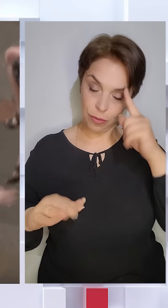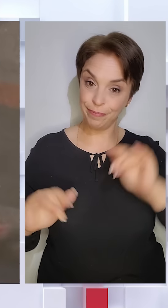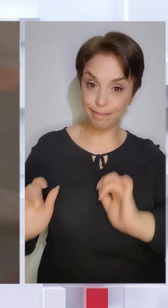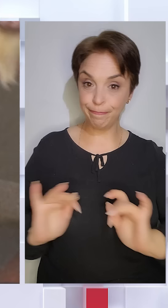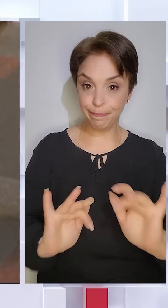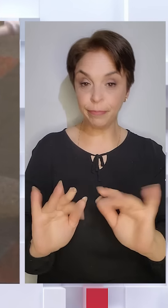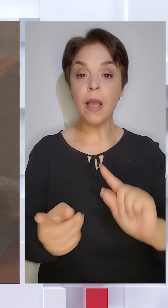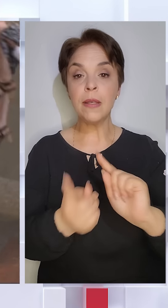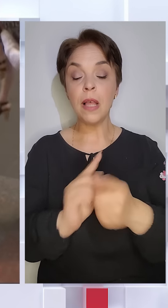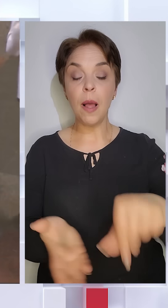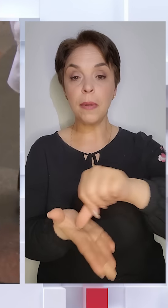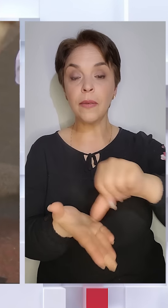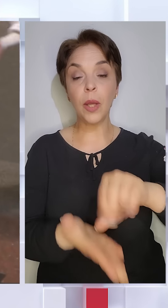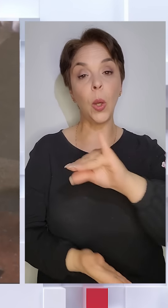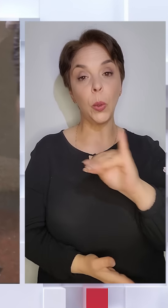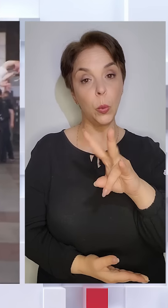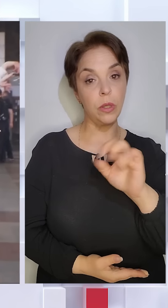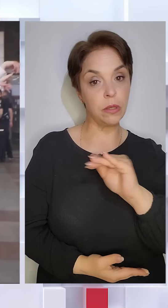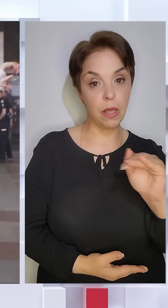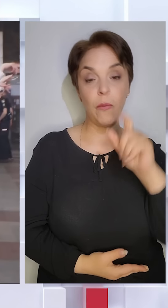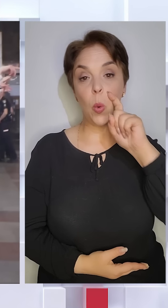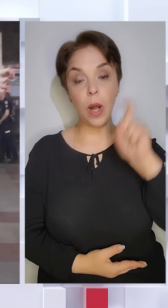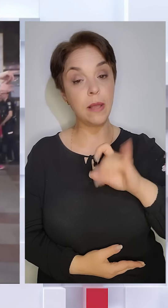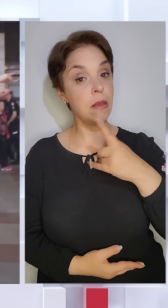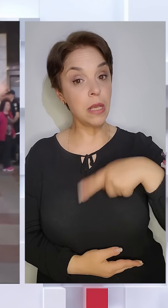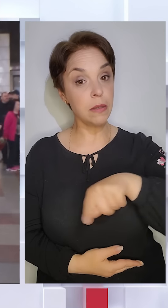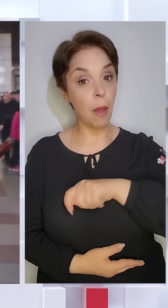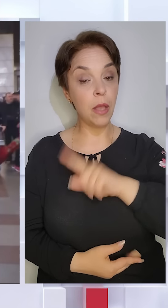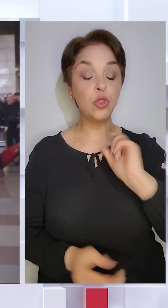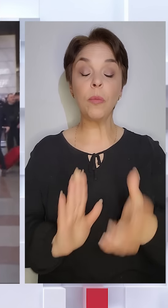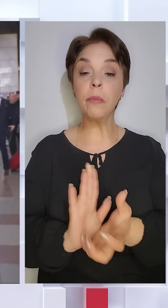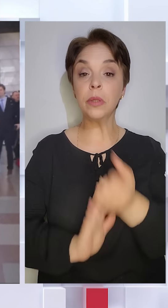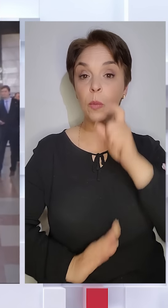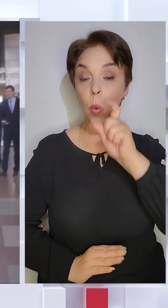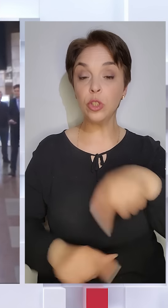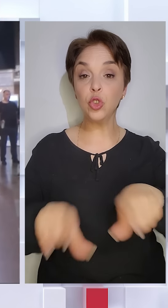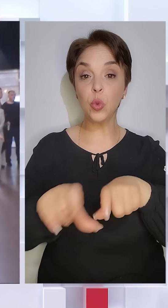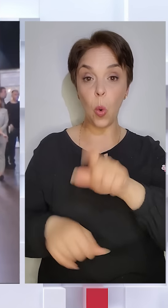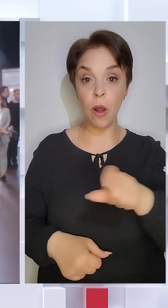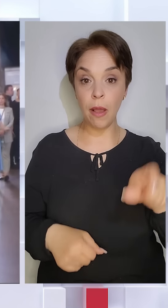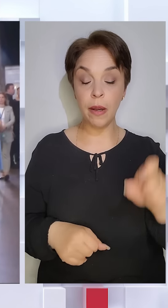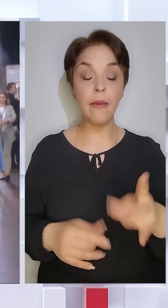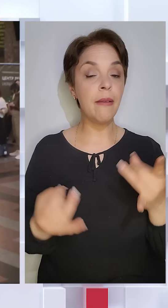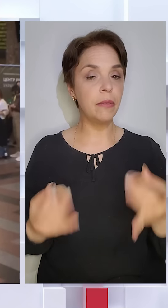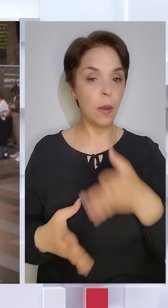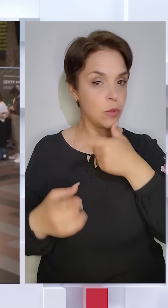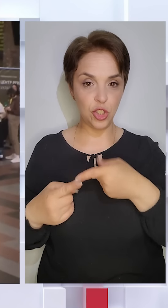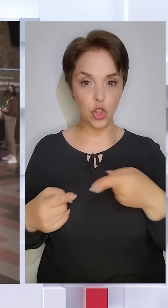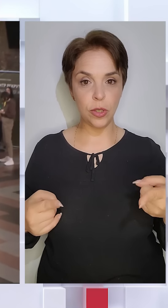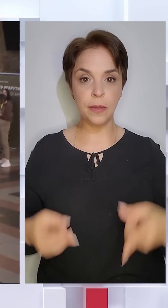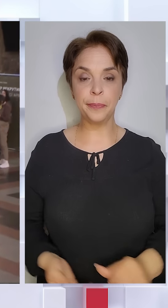дійства стали представники Юнісеф України та Іспанії, щоби підтримати українських школярів в непрості часи.